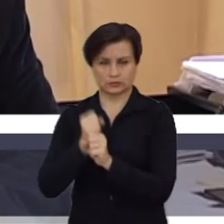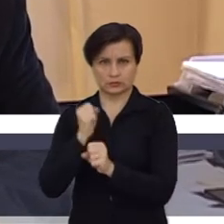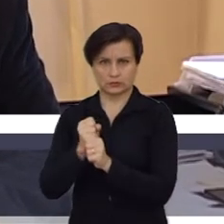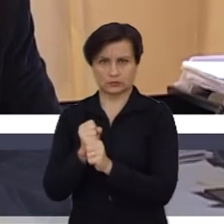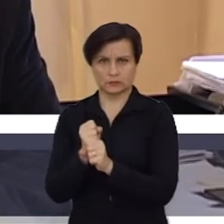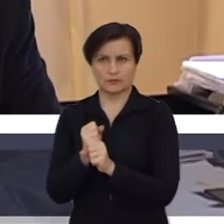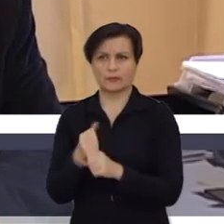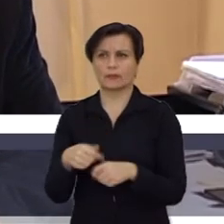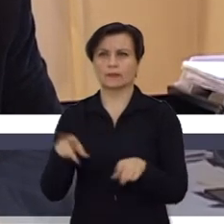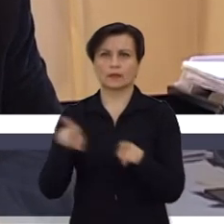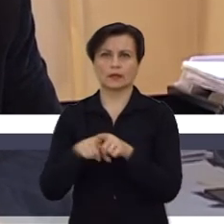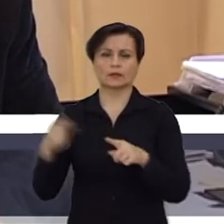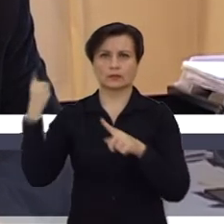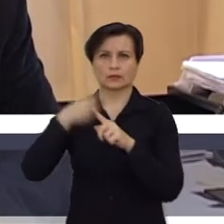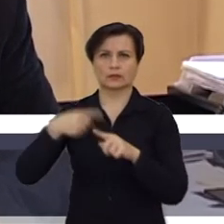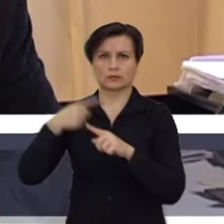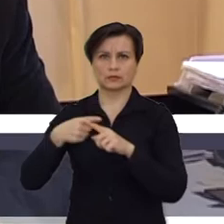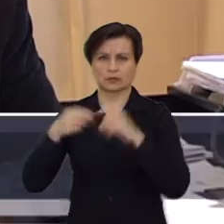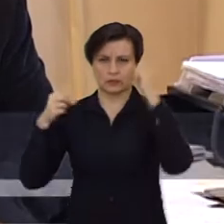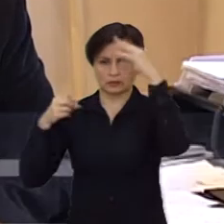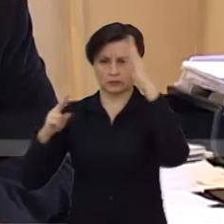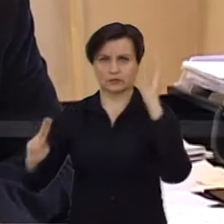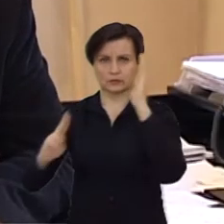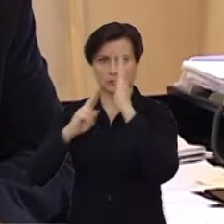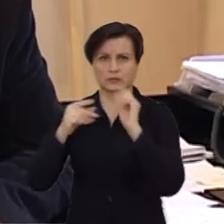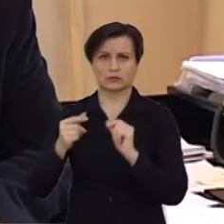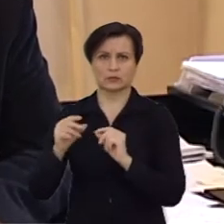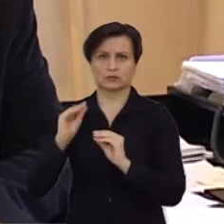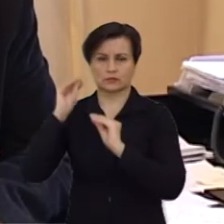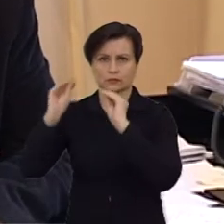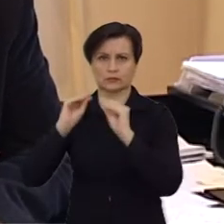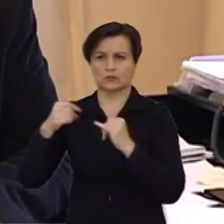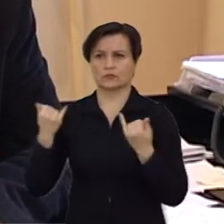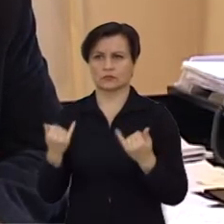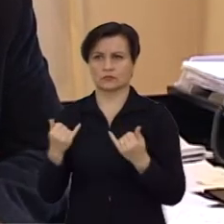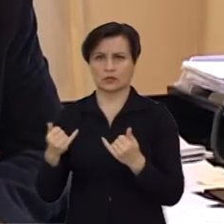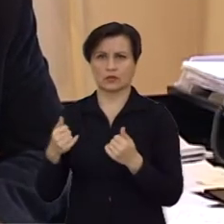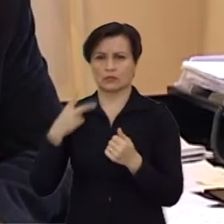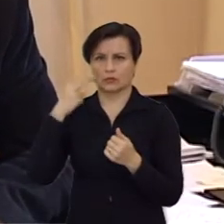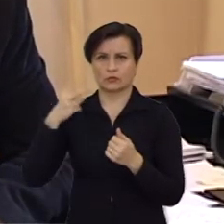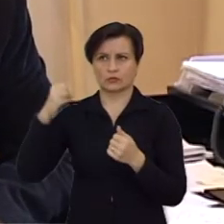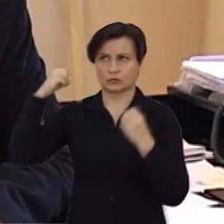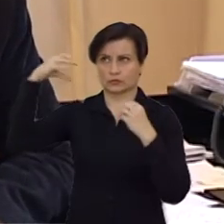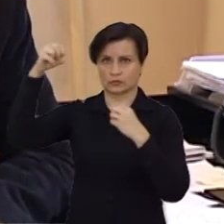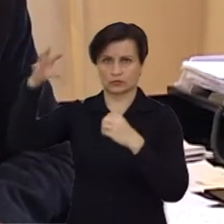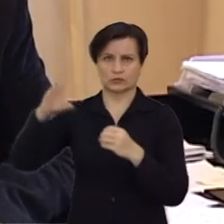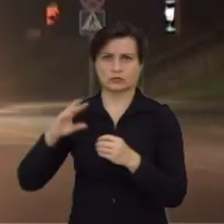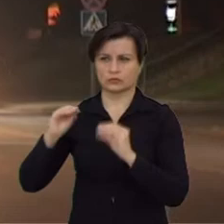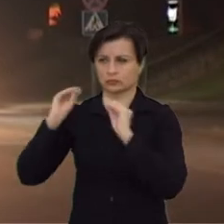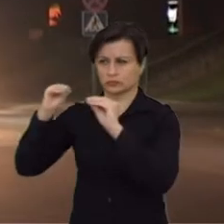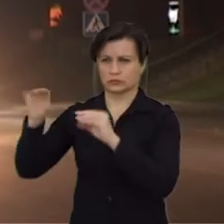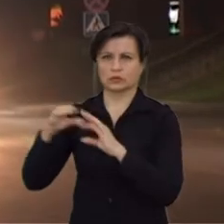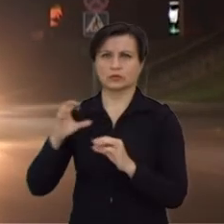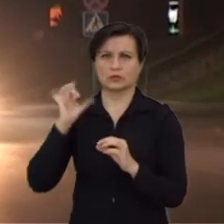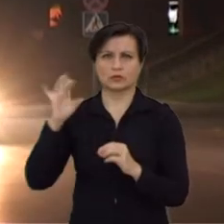arba papildomu apšvietimo įrengimo darbus. Šiandien tikiuosi jau mačiau švestuvai sustatyti yra tam vadinamame